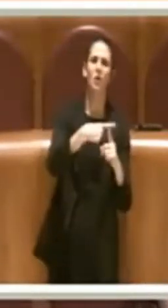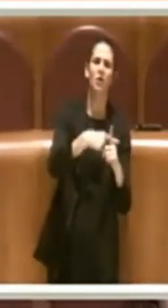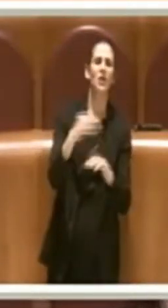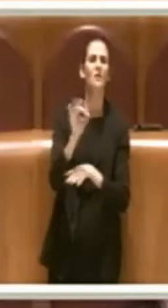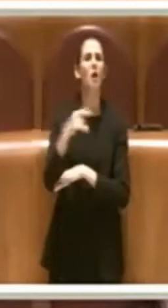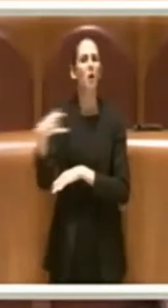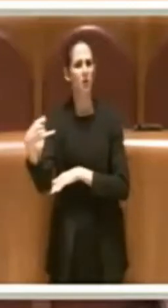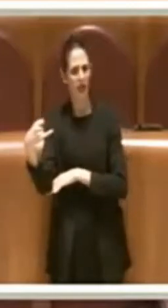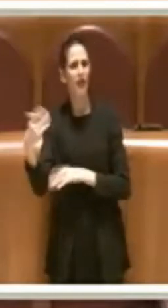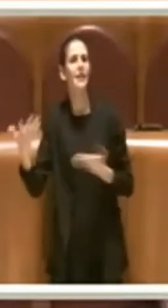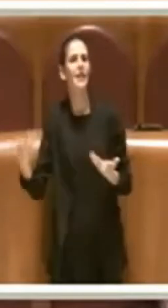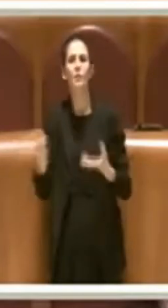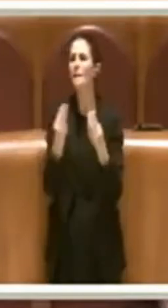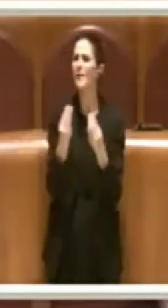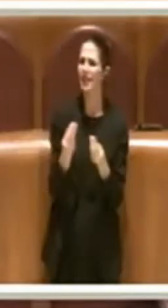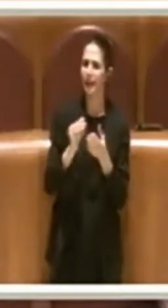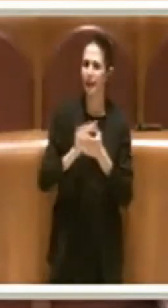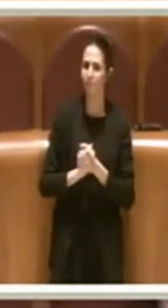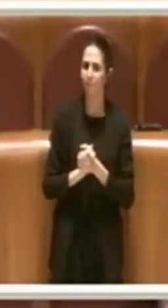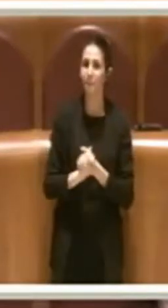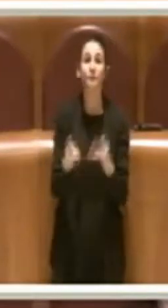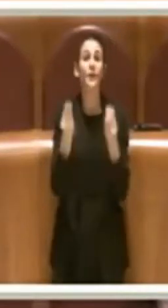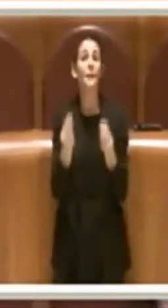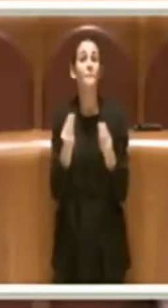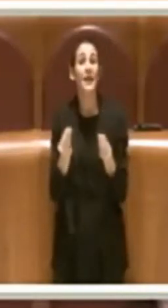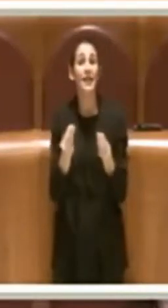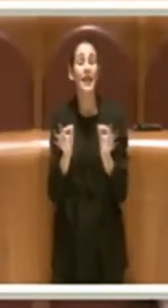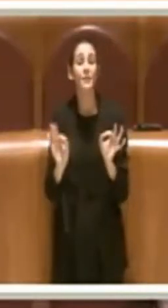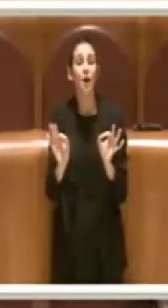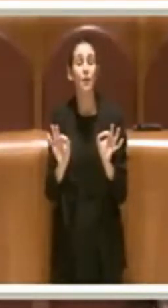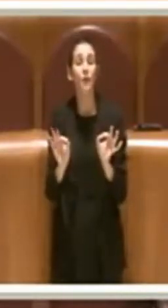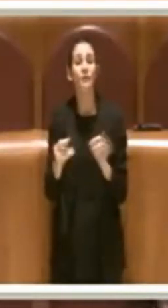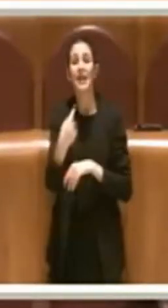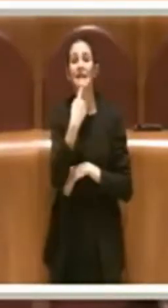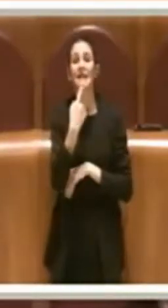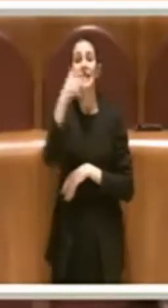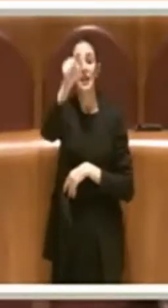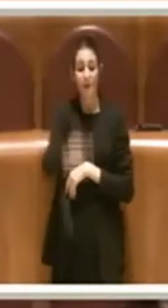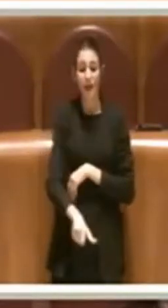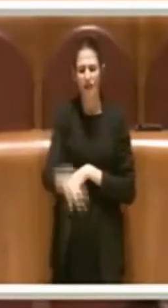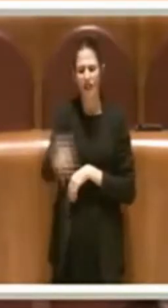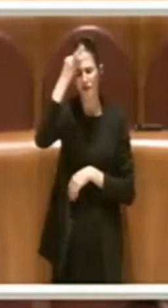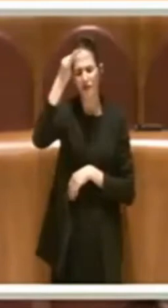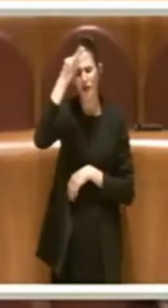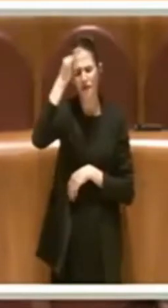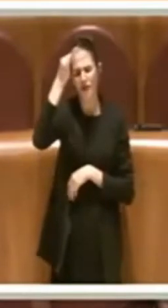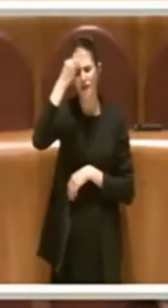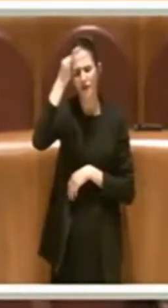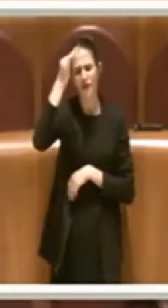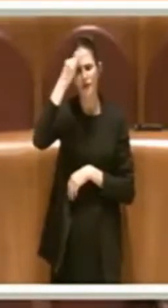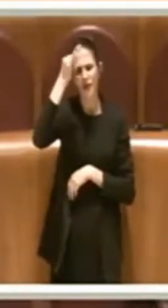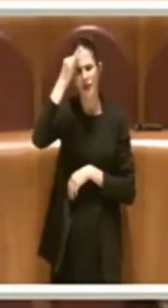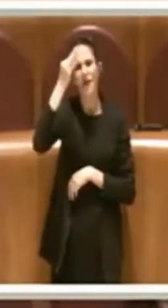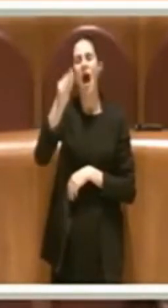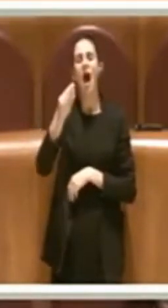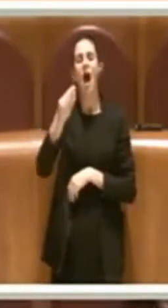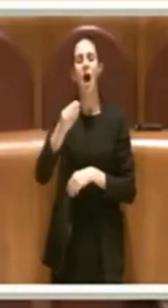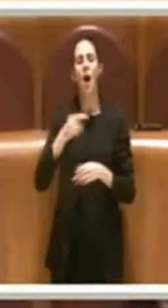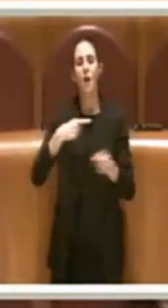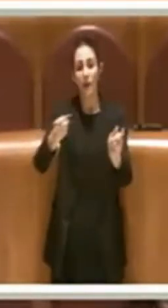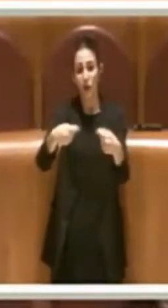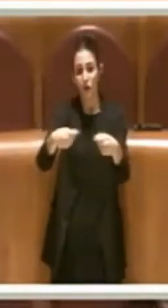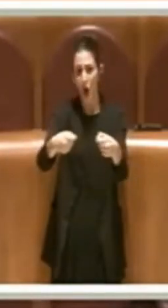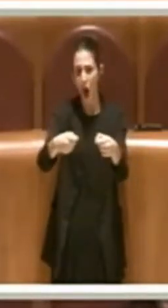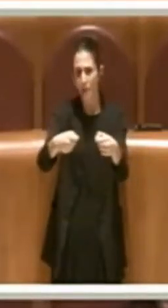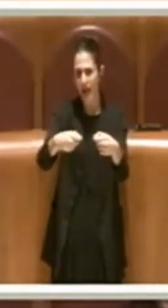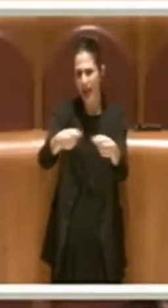negativo, se vogliamo. Perché? Perché l'azzardo patico è un qualcuno che si ammala senza tossire, come qualcuno